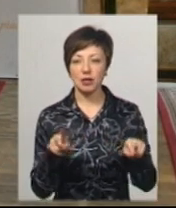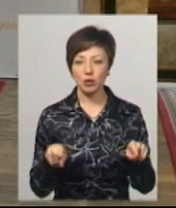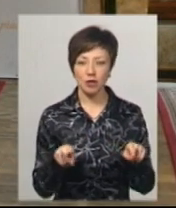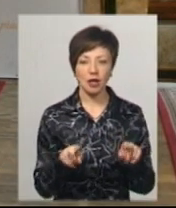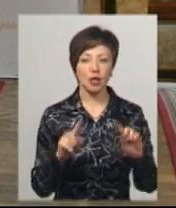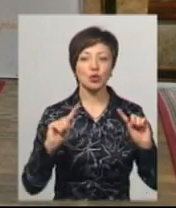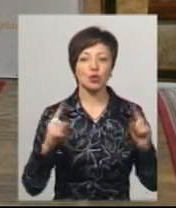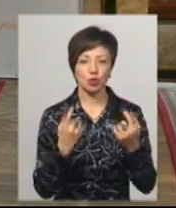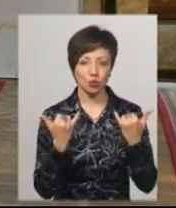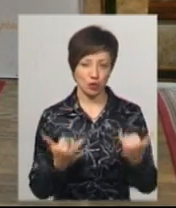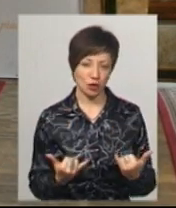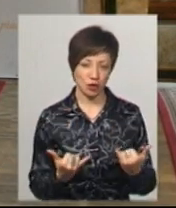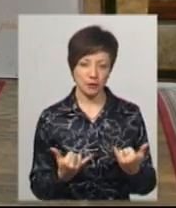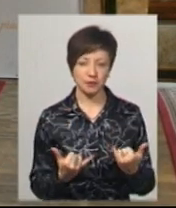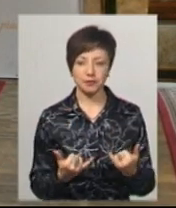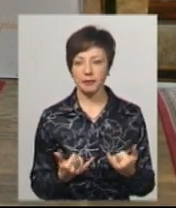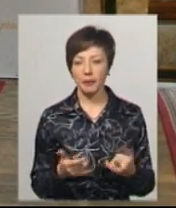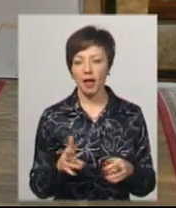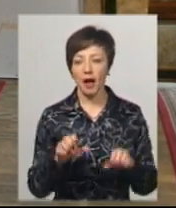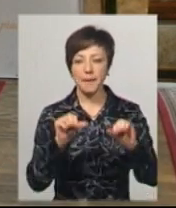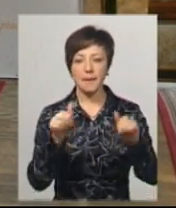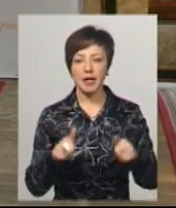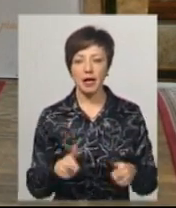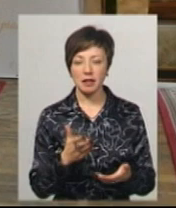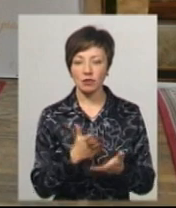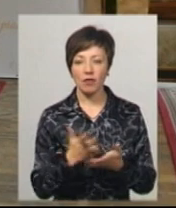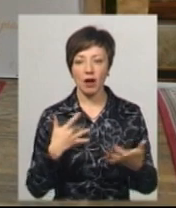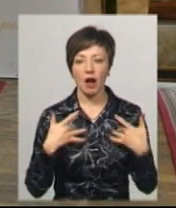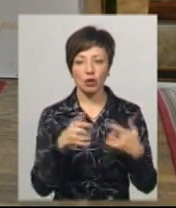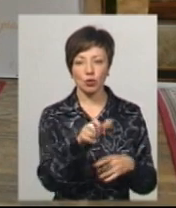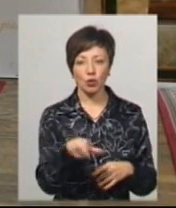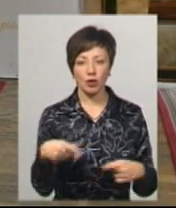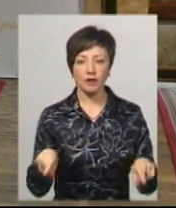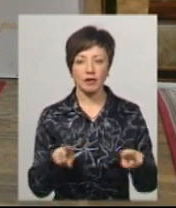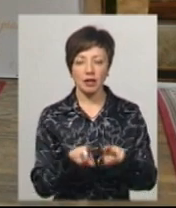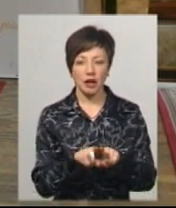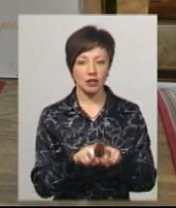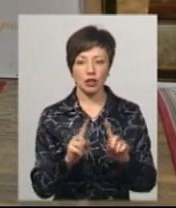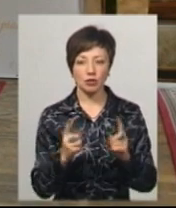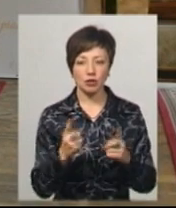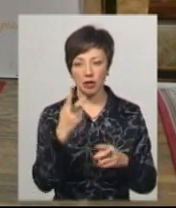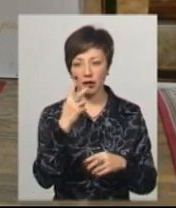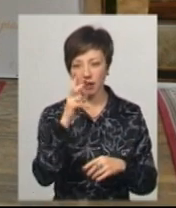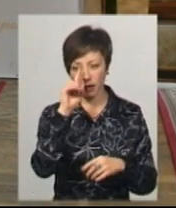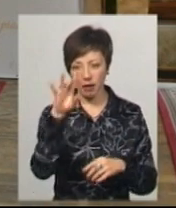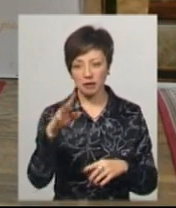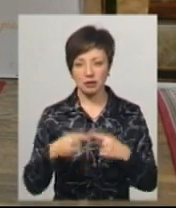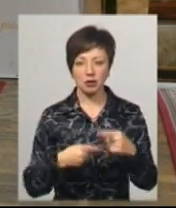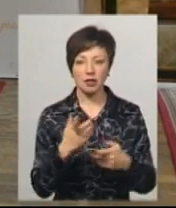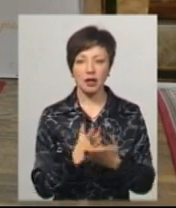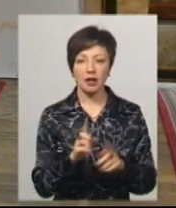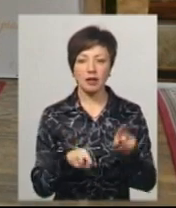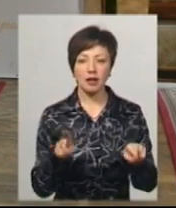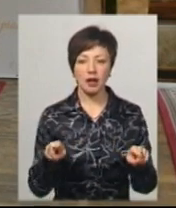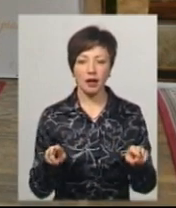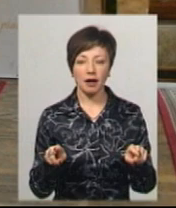ультрасучасні. Манера існування акторів теж, скажімо, не зовсім класична, і є деякі